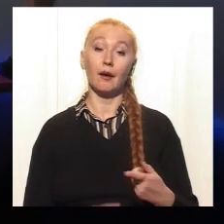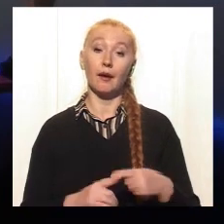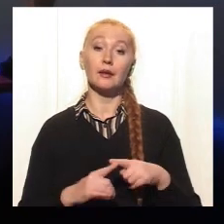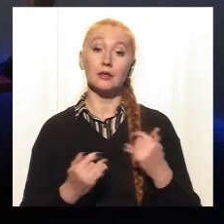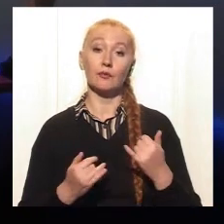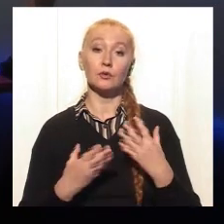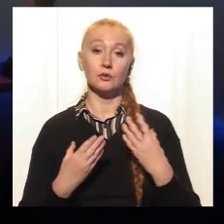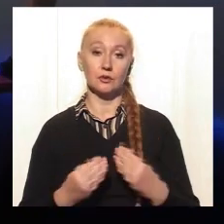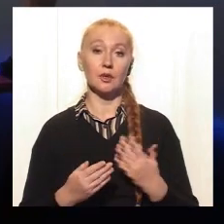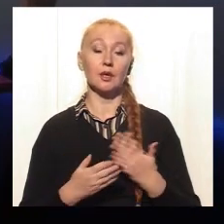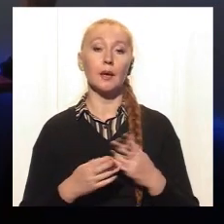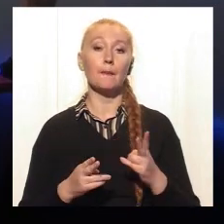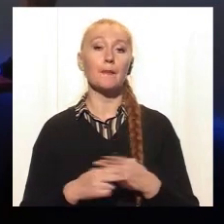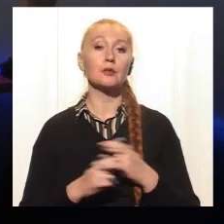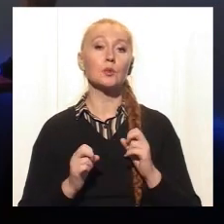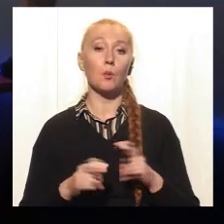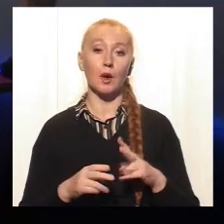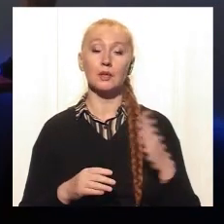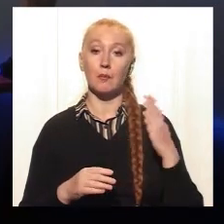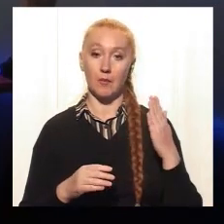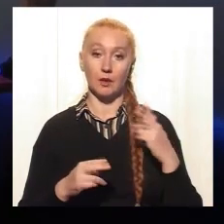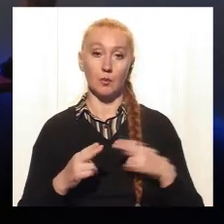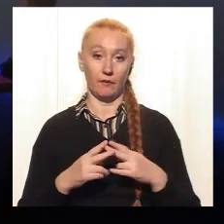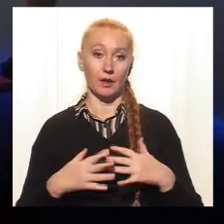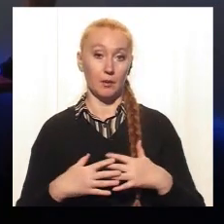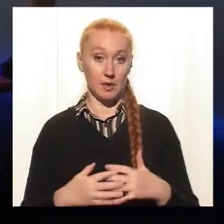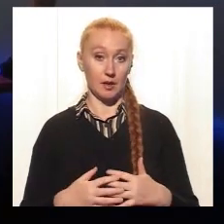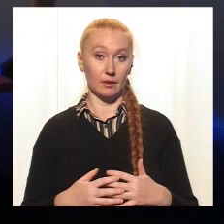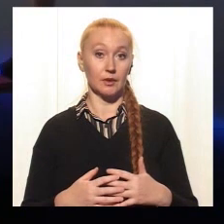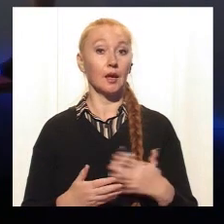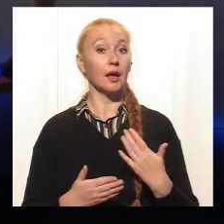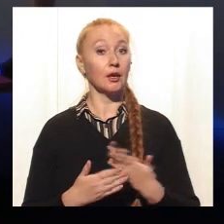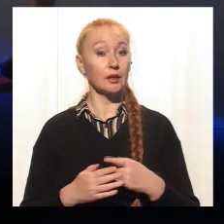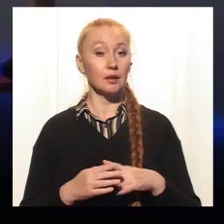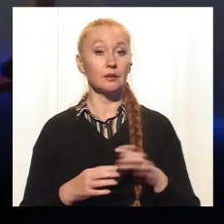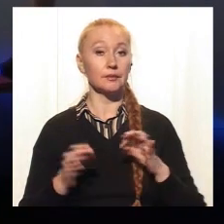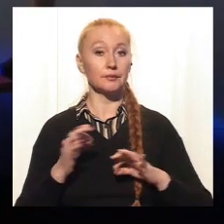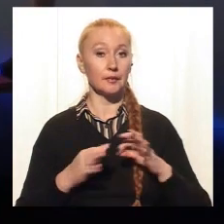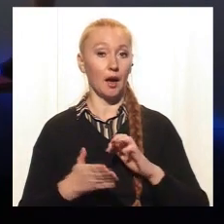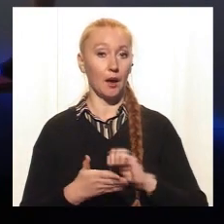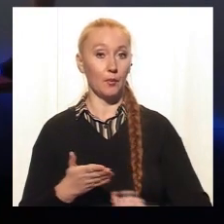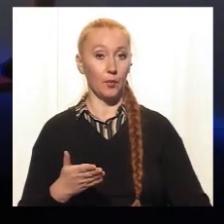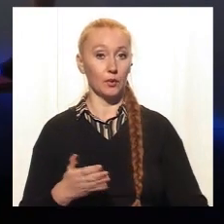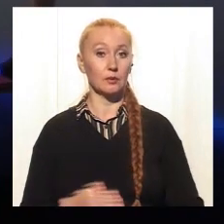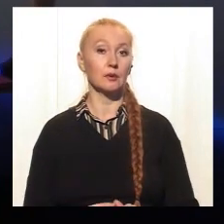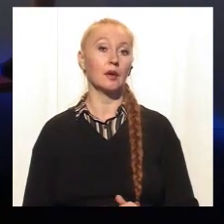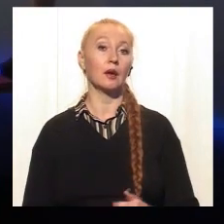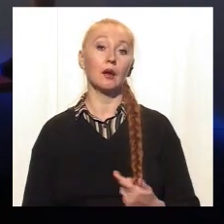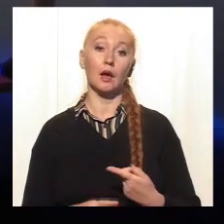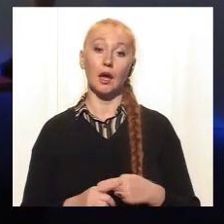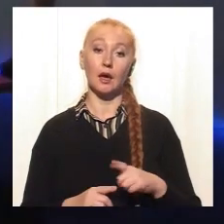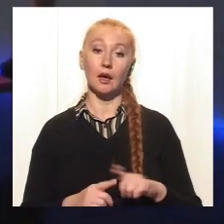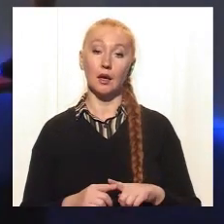все-таки существуют еще и безопасные методы прерывания беременності. есть понятие медикаментозный аборт. Все-таки, наверное,